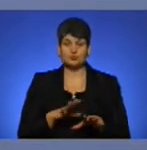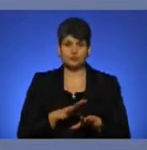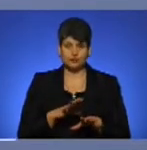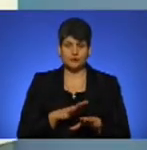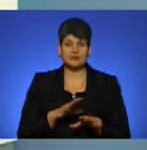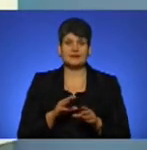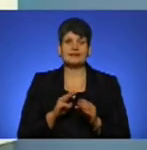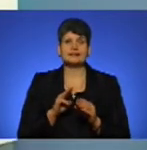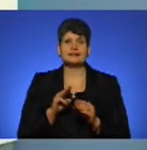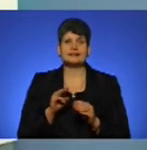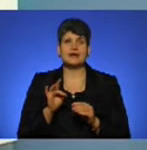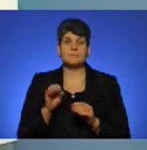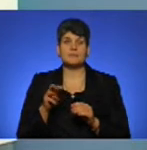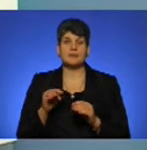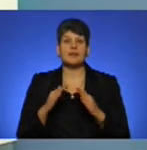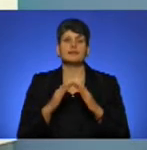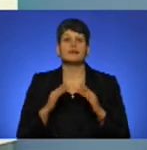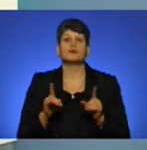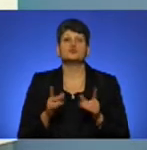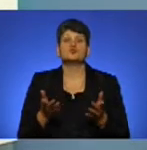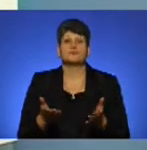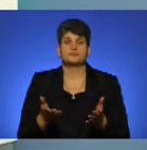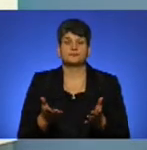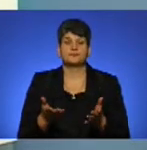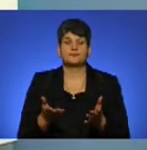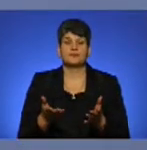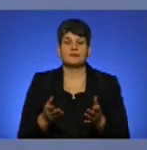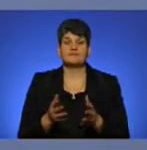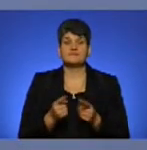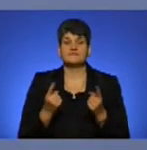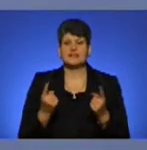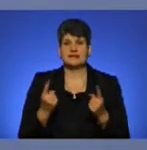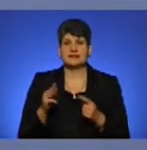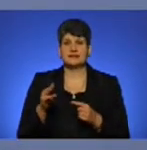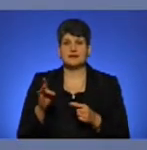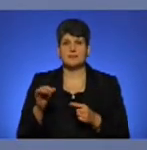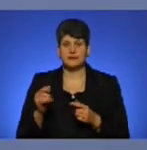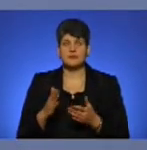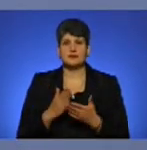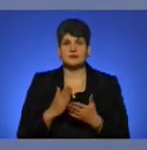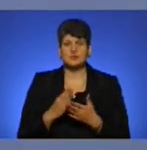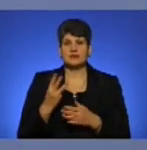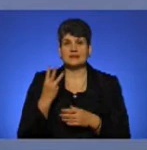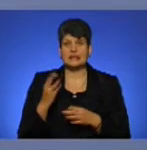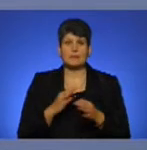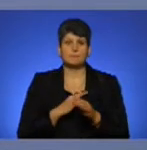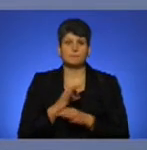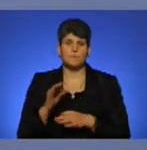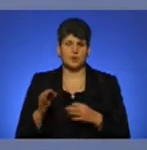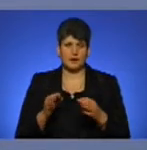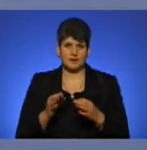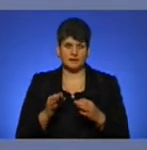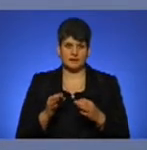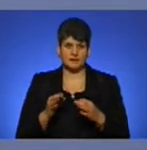Термінал, що з дахом? Термінал, великий термінал. Існує три проєкти. По